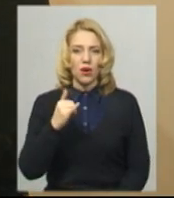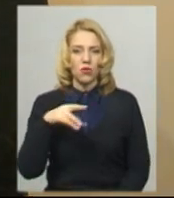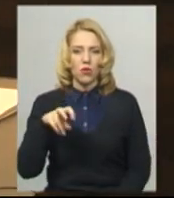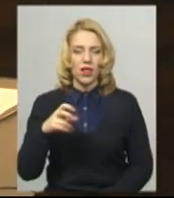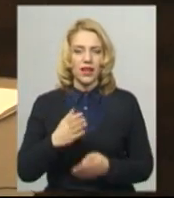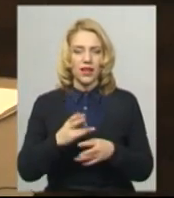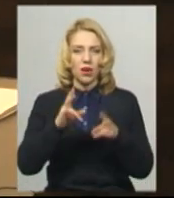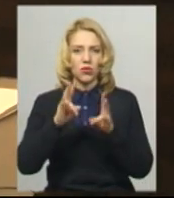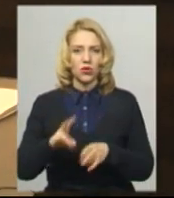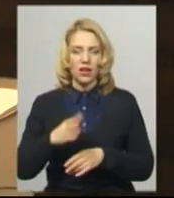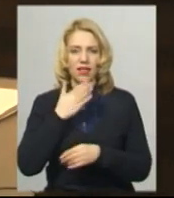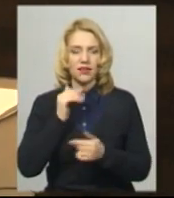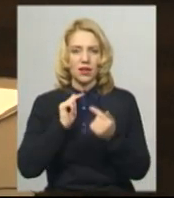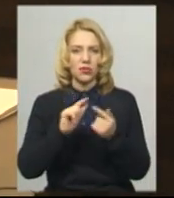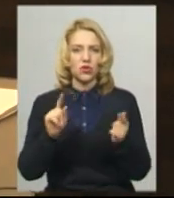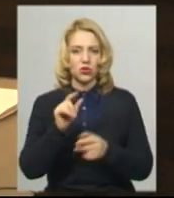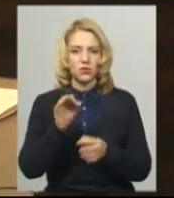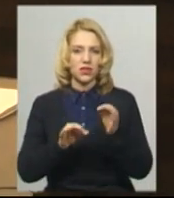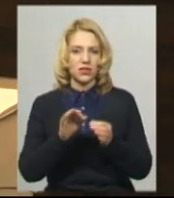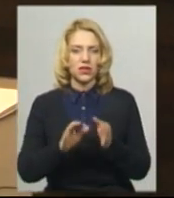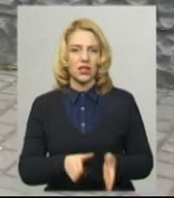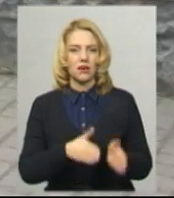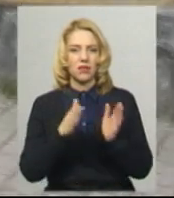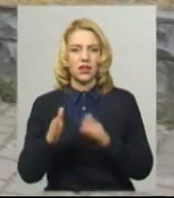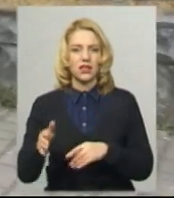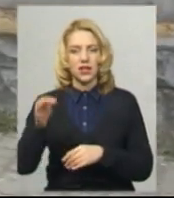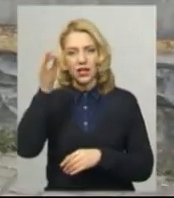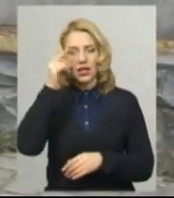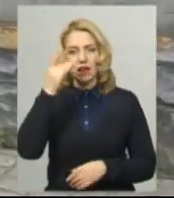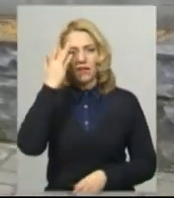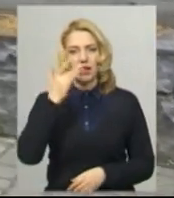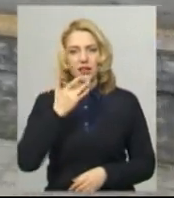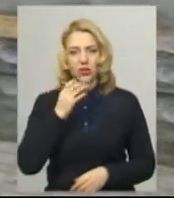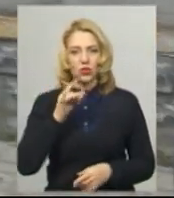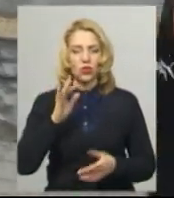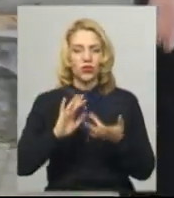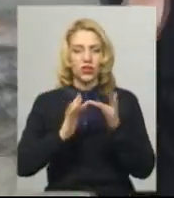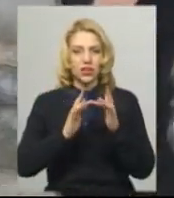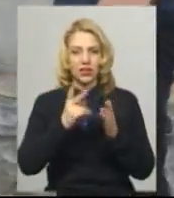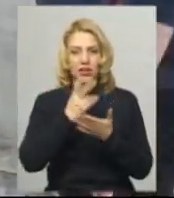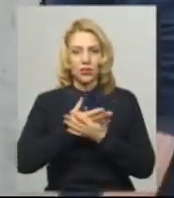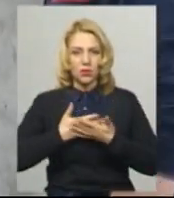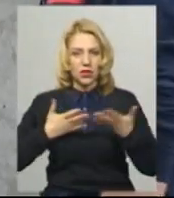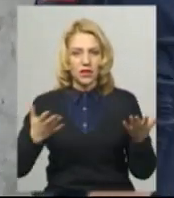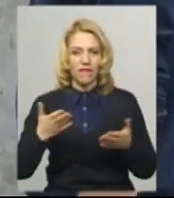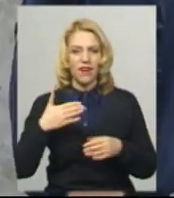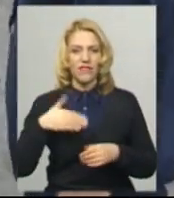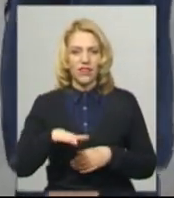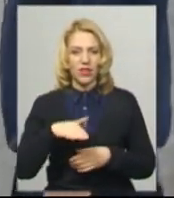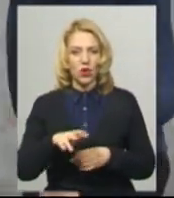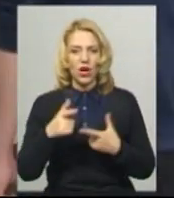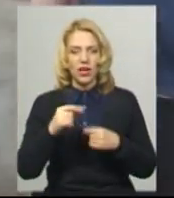потерпілий, не заперечував, аби засідання перенесли. Нагадаю, влітку цього року в соціальних мережах оприлюднили відео, де блогер Артур